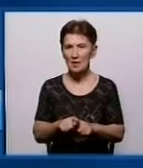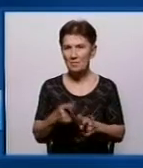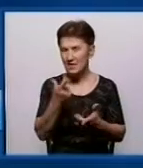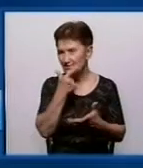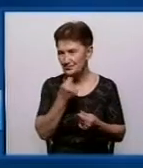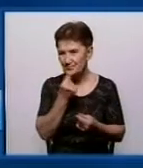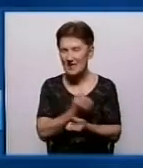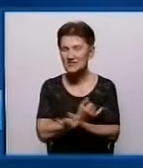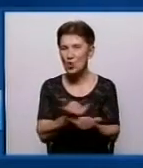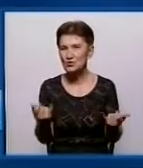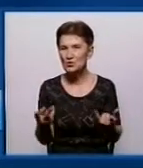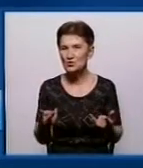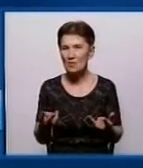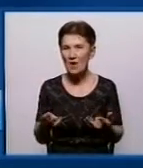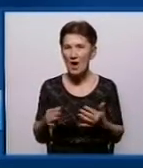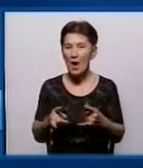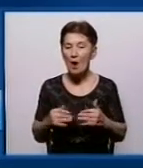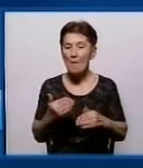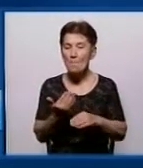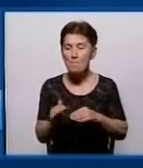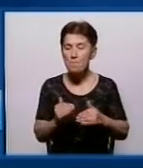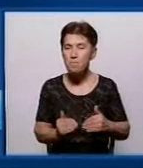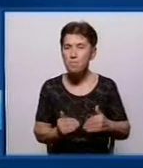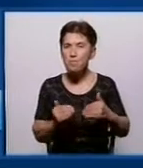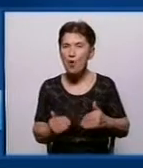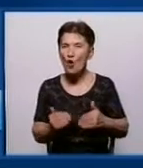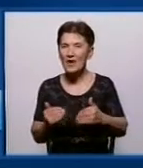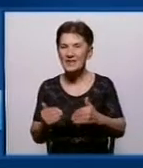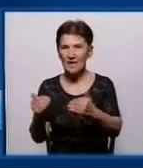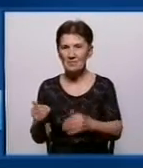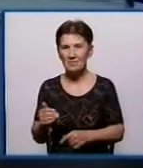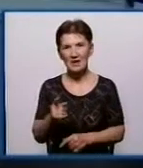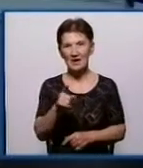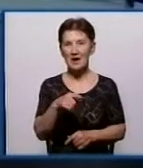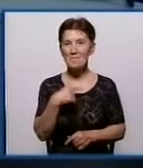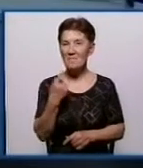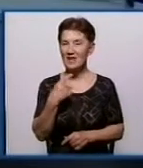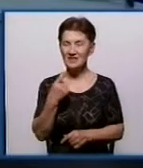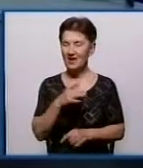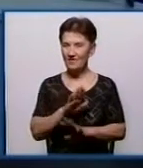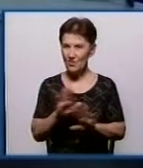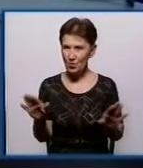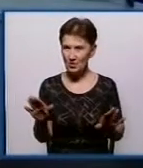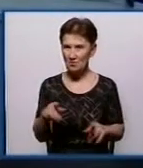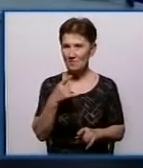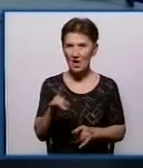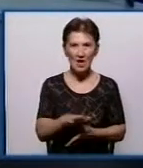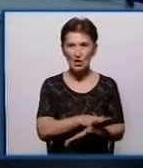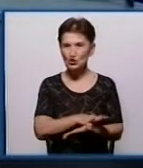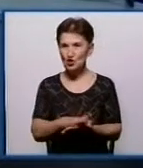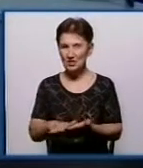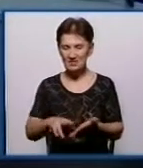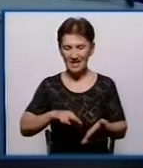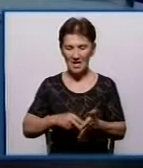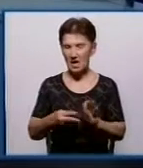акції для населення поетапного підвищення тарифів. Ми не говоримо про соціалку. Ми говоримо про чисту економіку. На